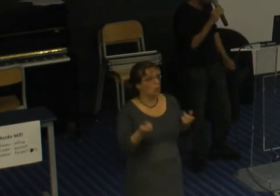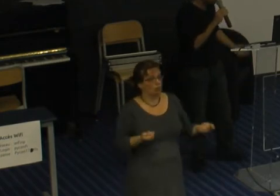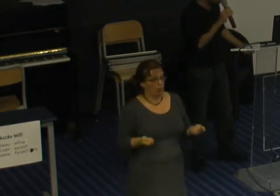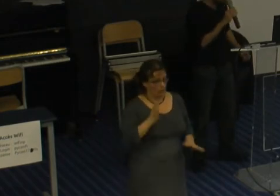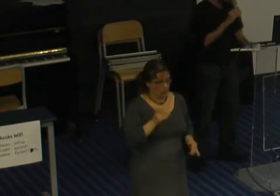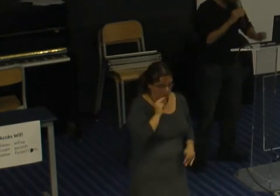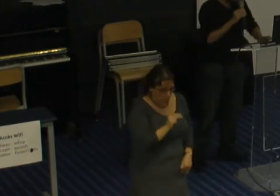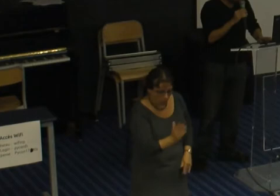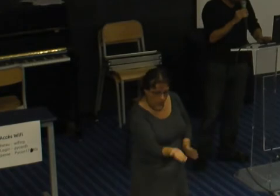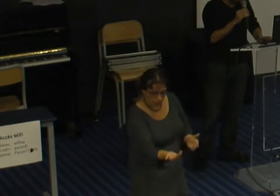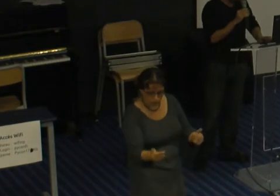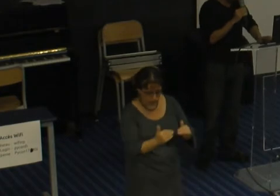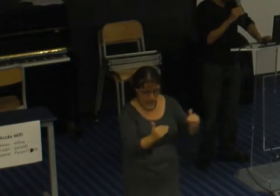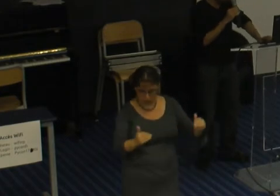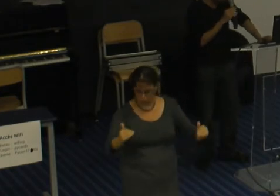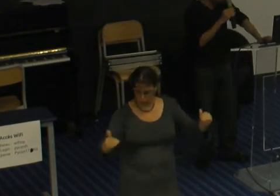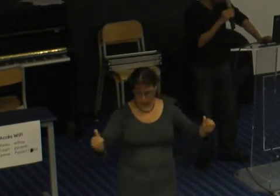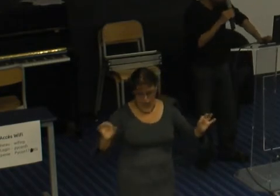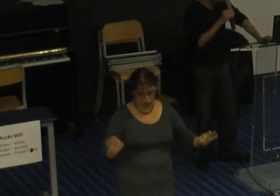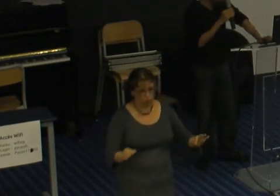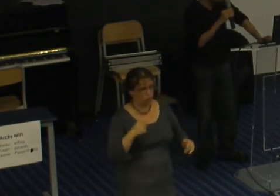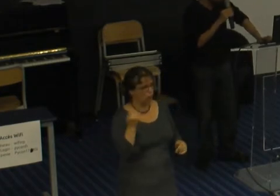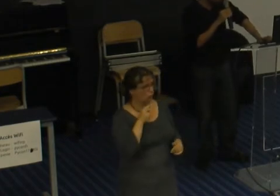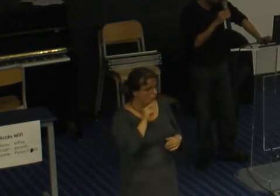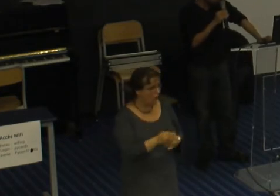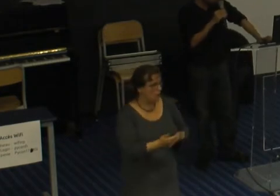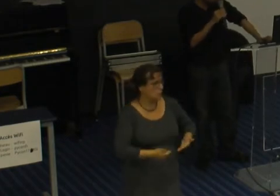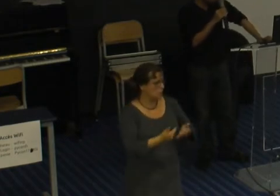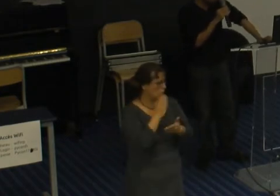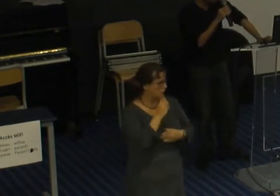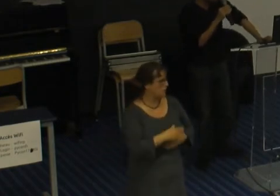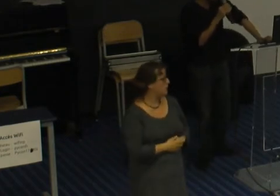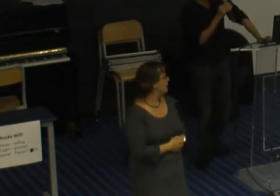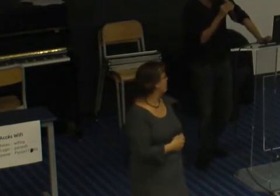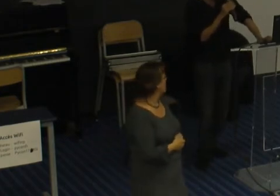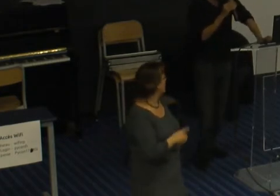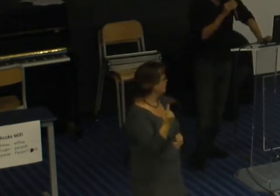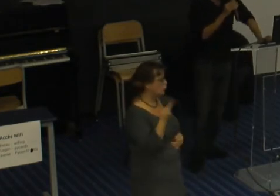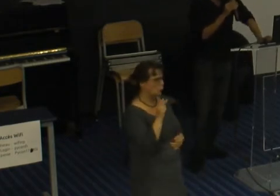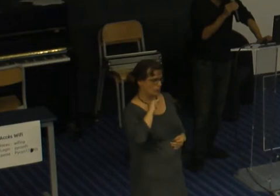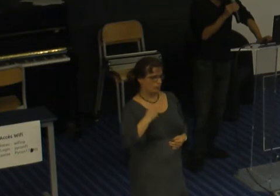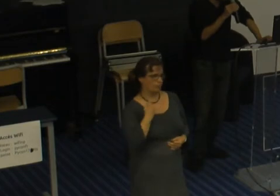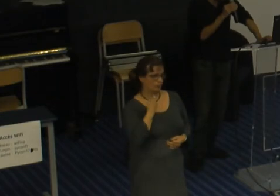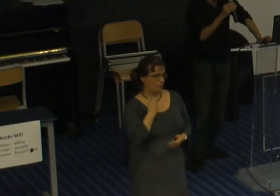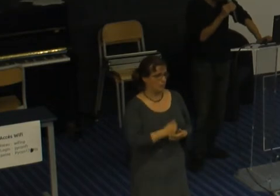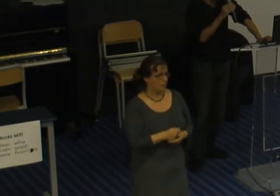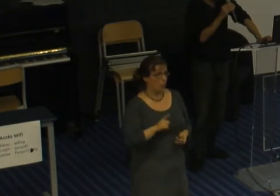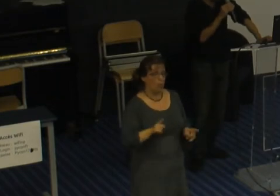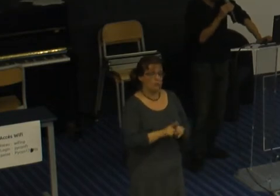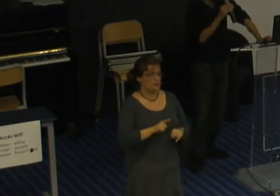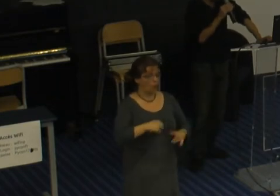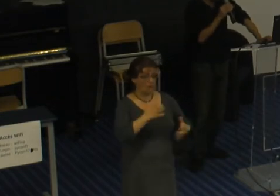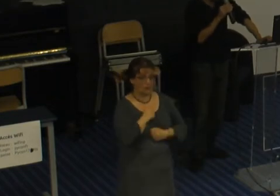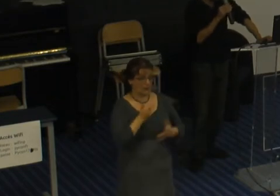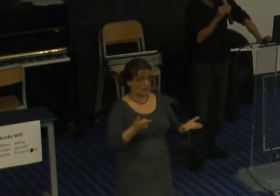un biais c'est toujours se remettre en question en fait accepter que certains propos n'ont pas leur place dans le lieu de travail et les